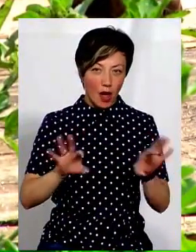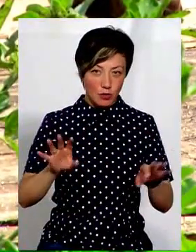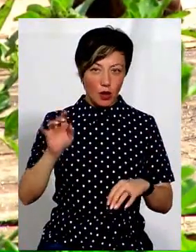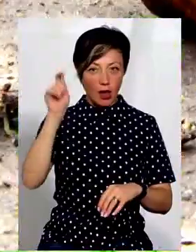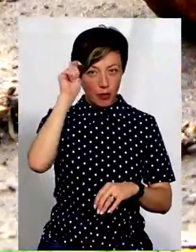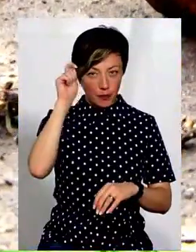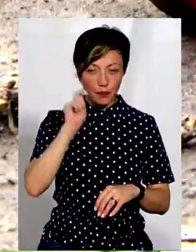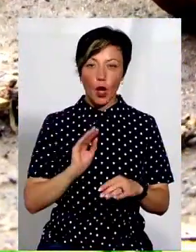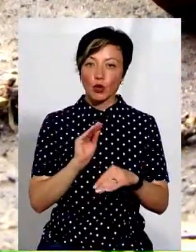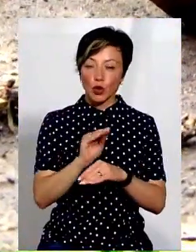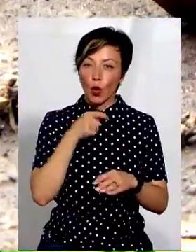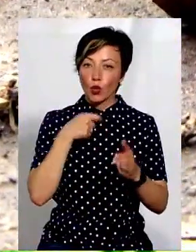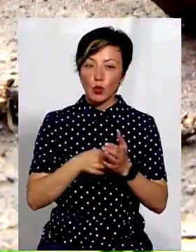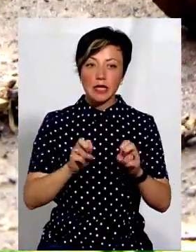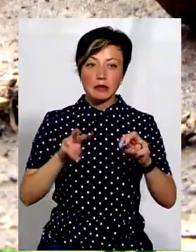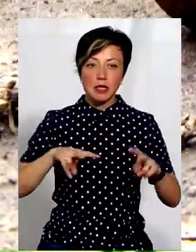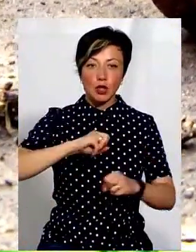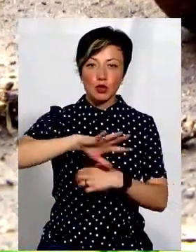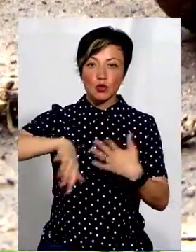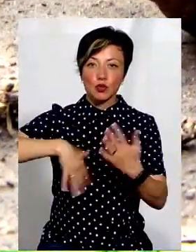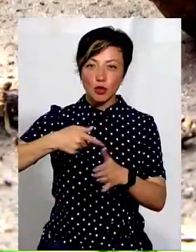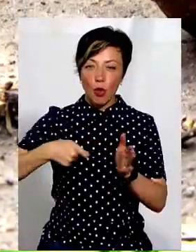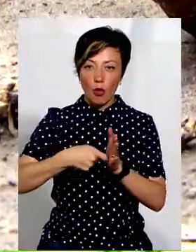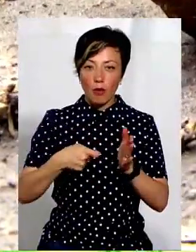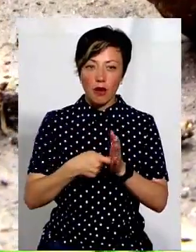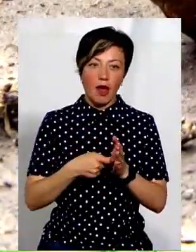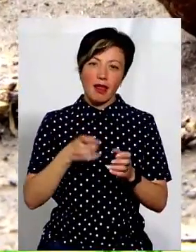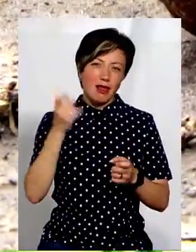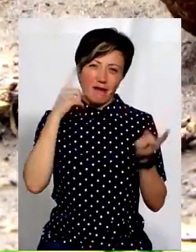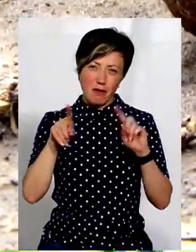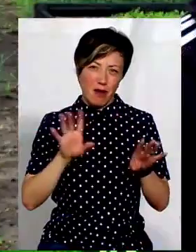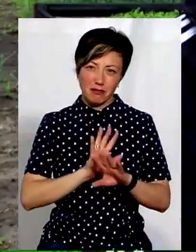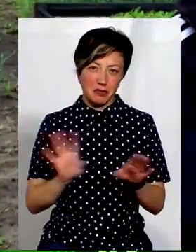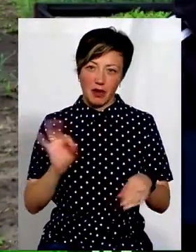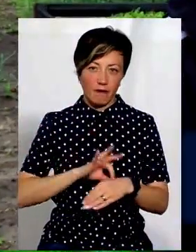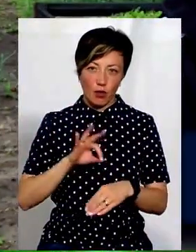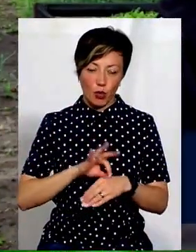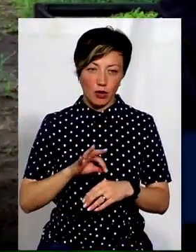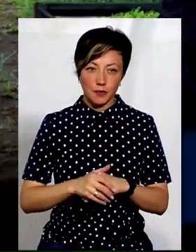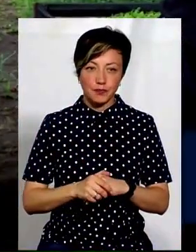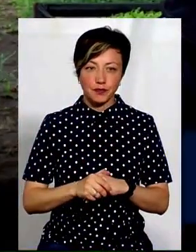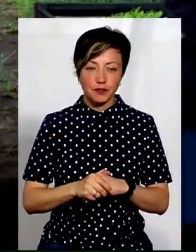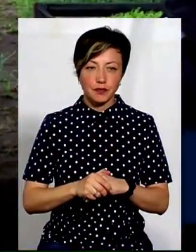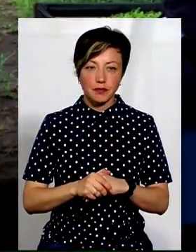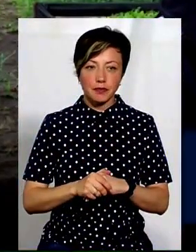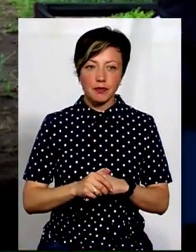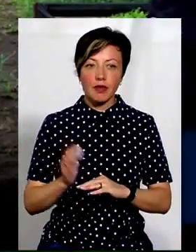Каже, додатково годує равлики в спеціальну сумішу комбікорму. Вони невибагливі і майже не хворіють. Ввечері відбувається